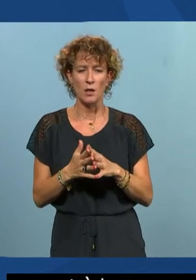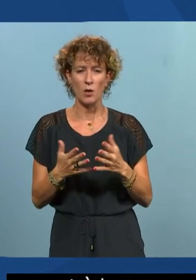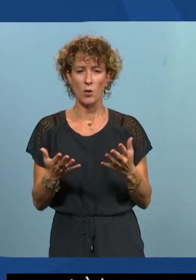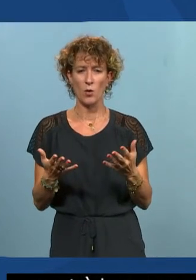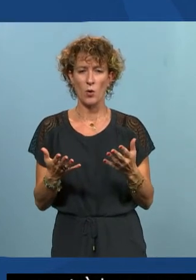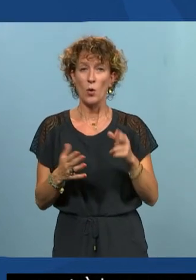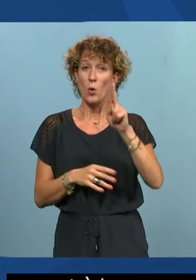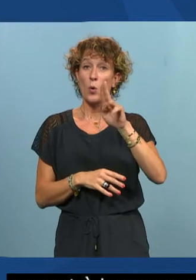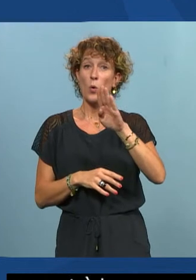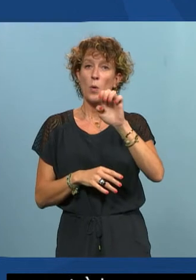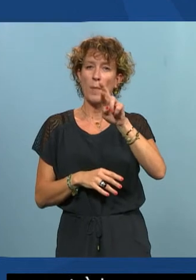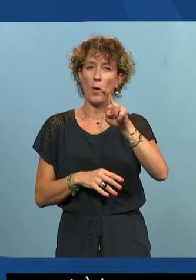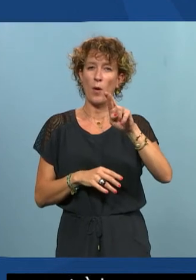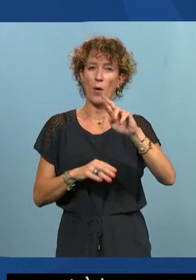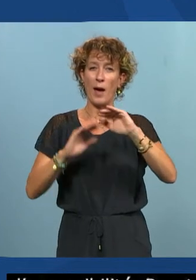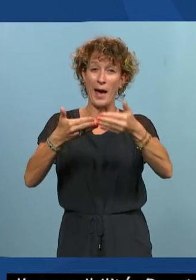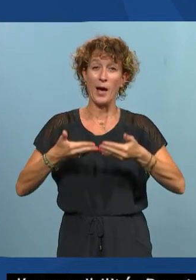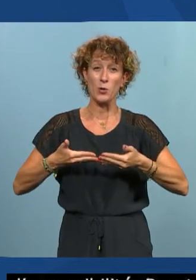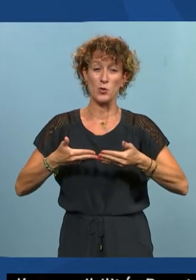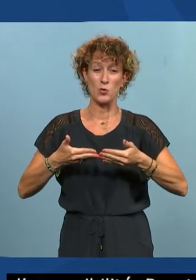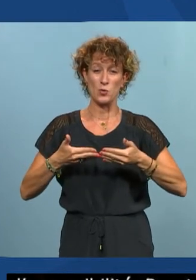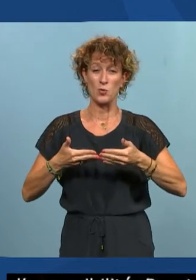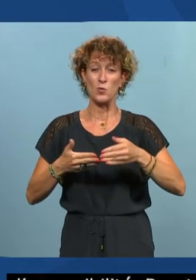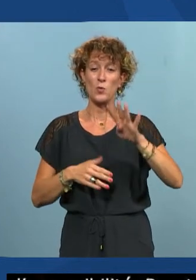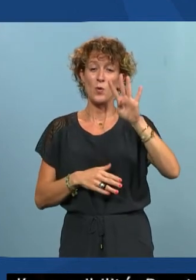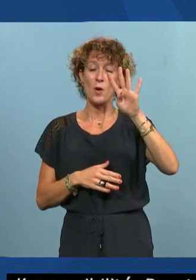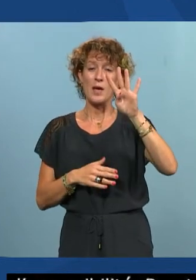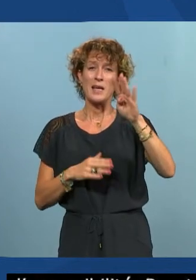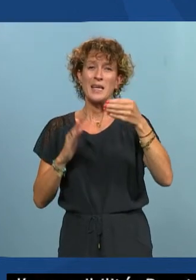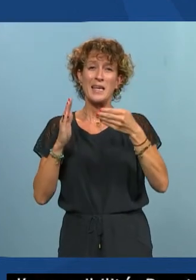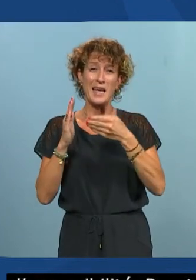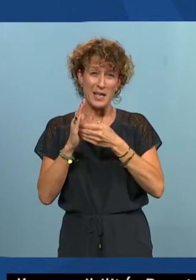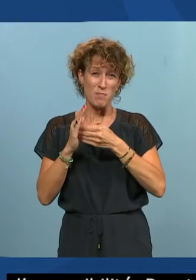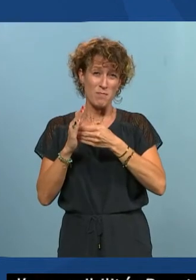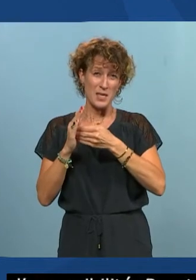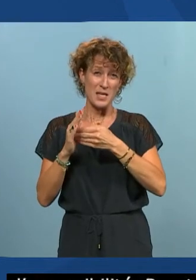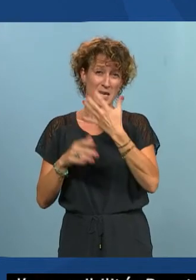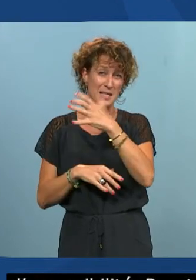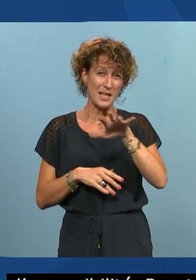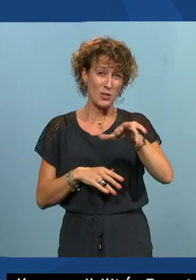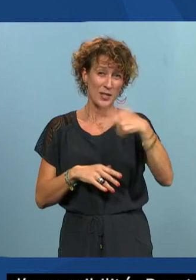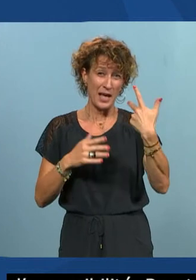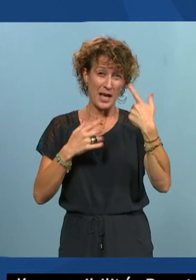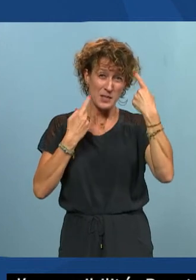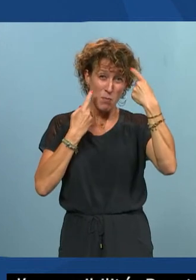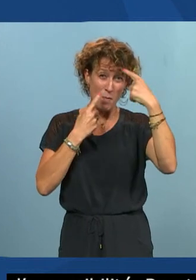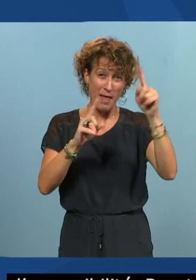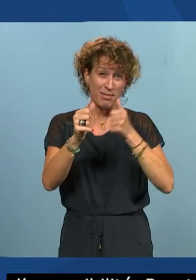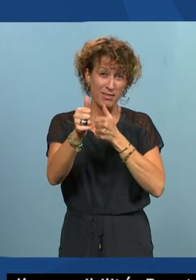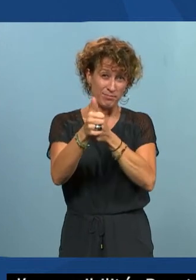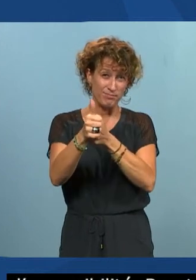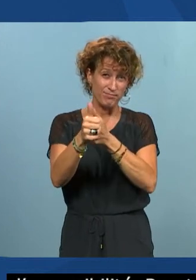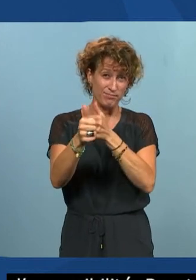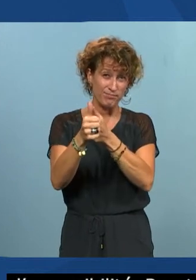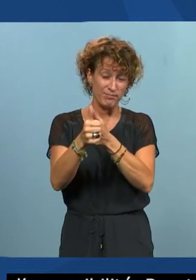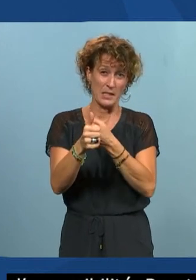Uber a reçu 4513 plaintes donc je parle de deux ans 4513 plaintes donc je suis très bon calcul mental mais c'est plusieurs